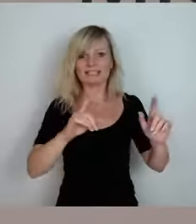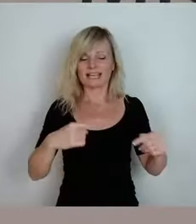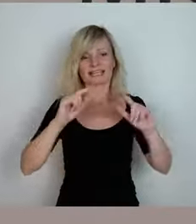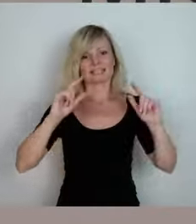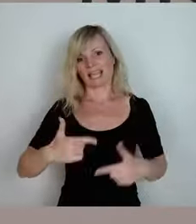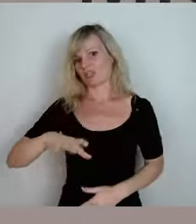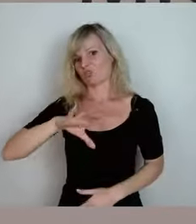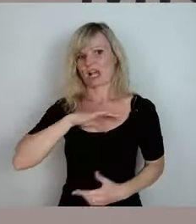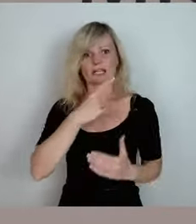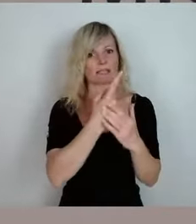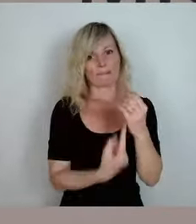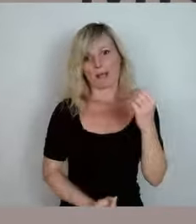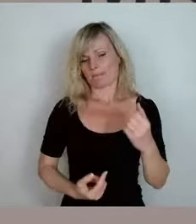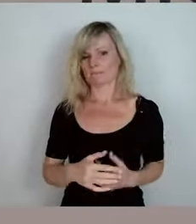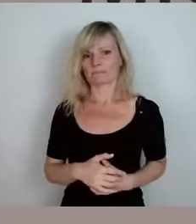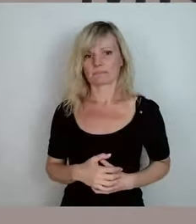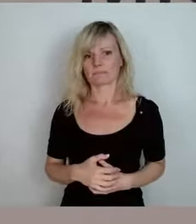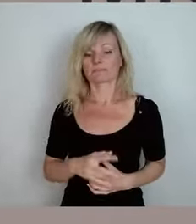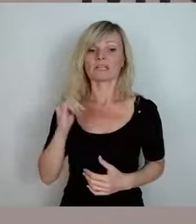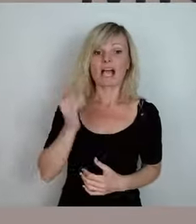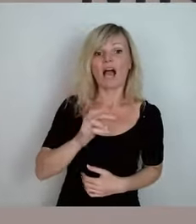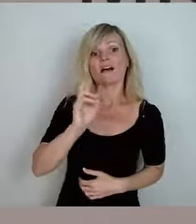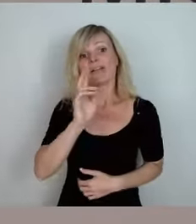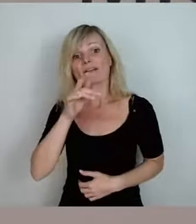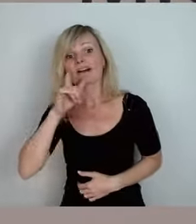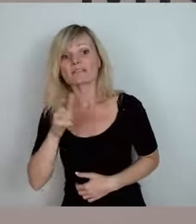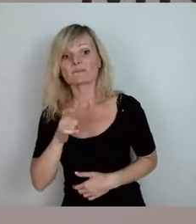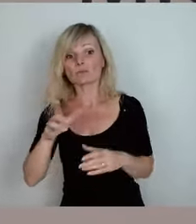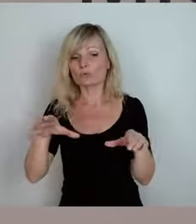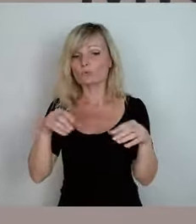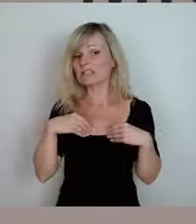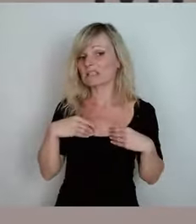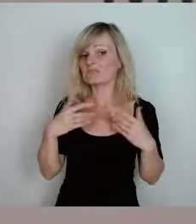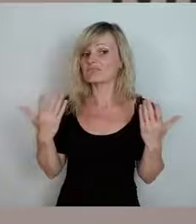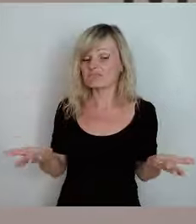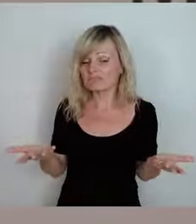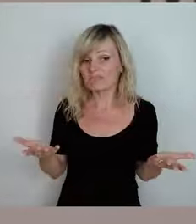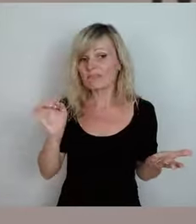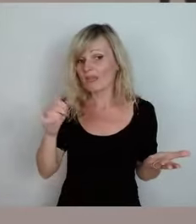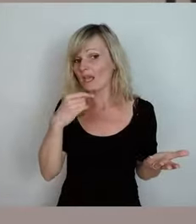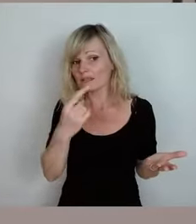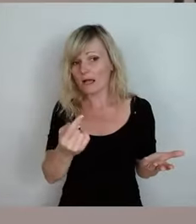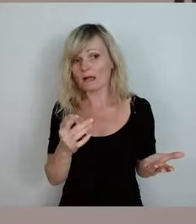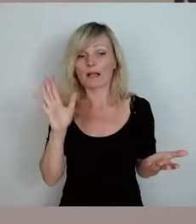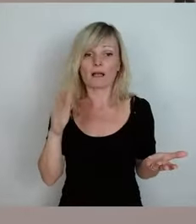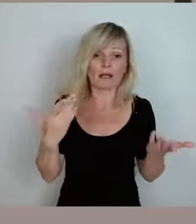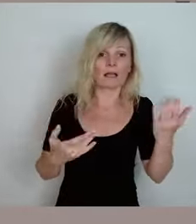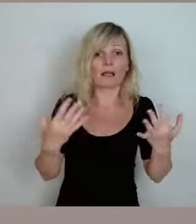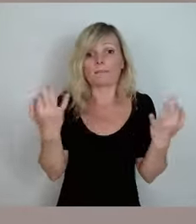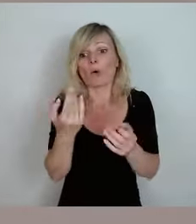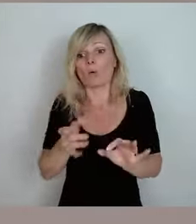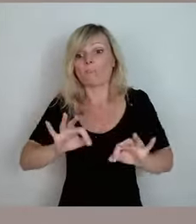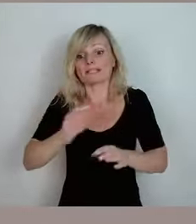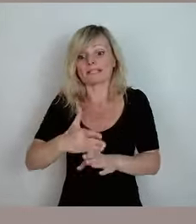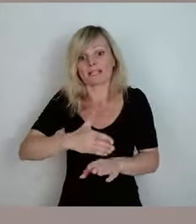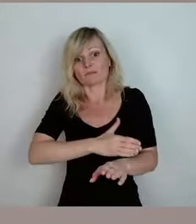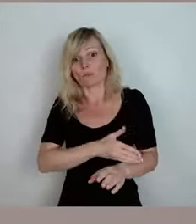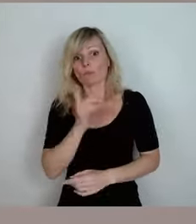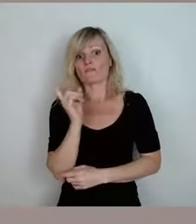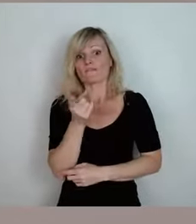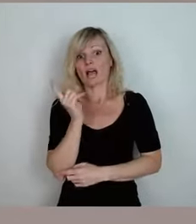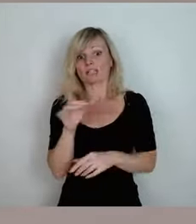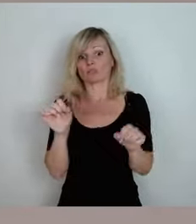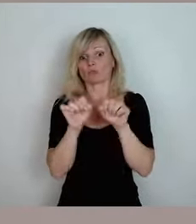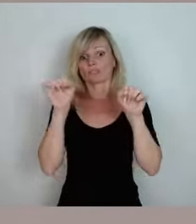redet man über Verantwortlichkeiten, da kann man auch mal sagen, wir brauchen ein besseres Frühwarnsystem. Wir haben vorhin auf der Fahrt darüber